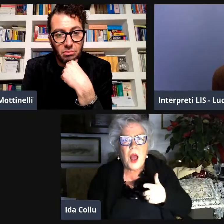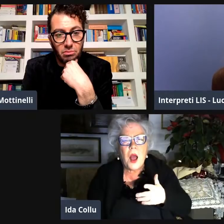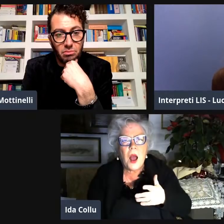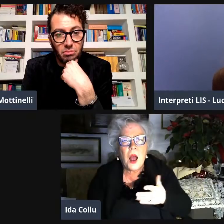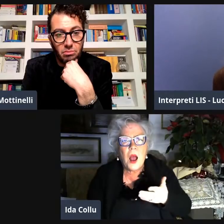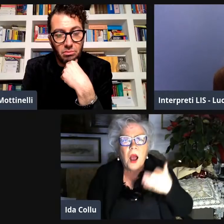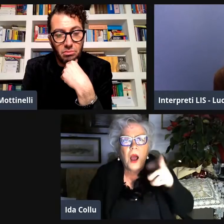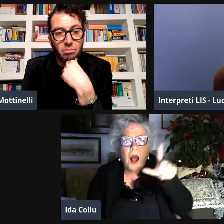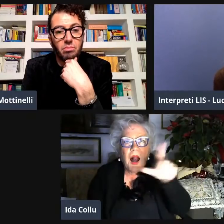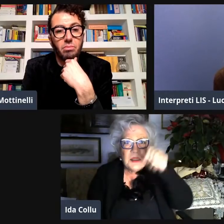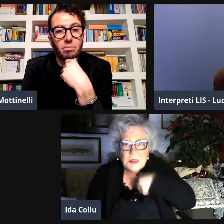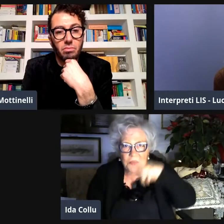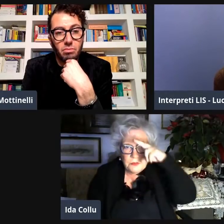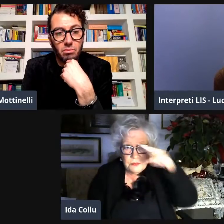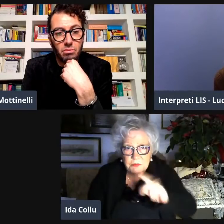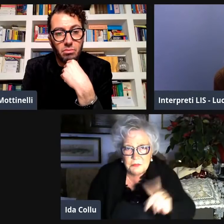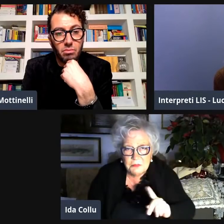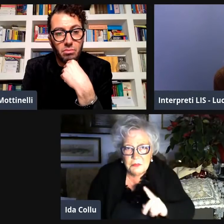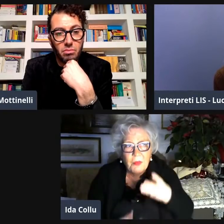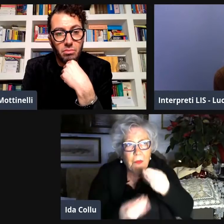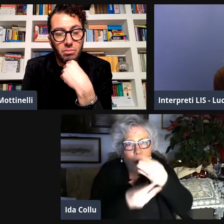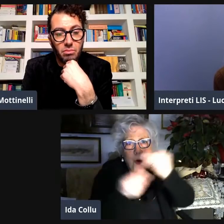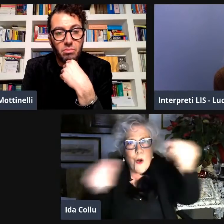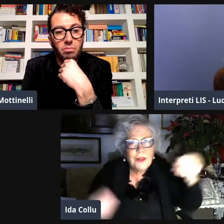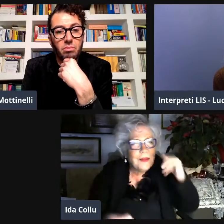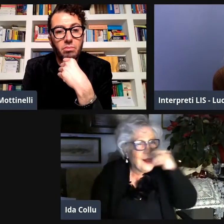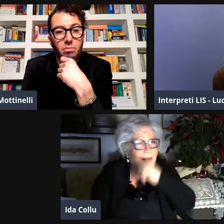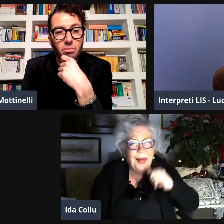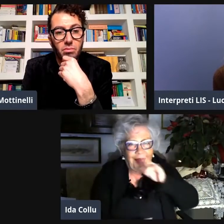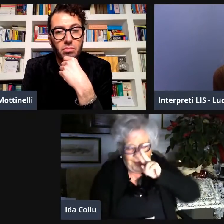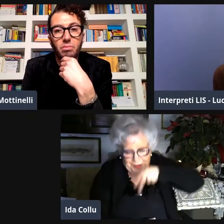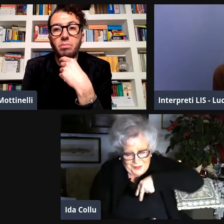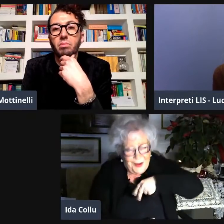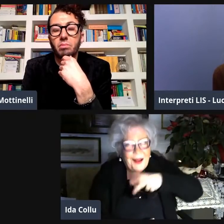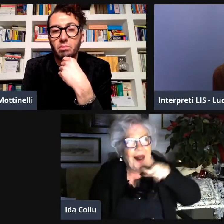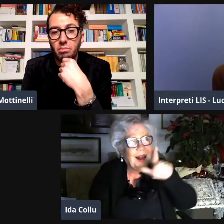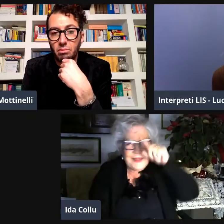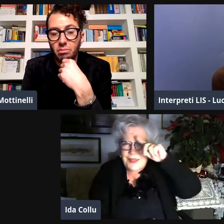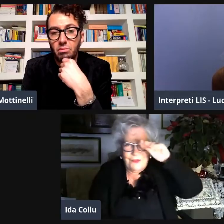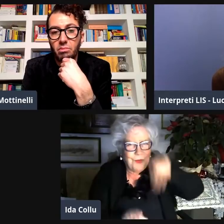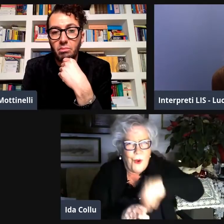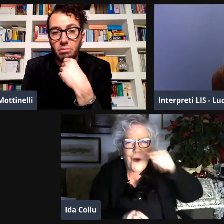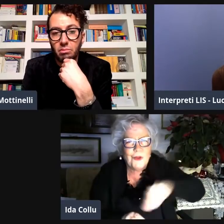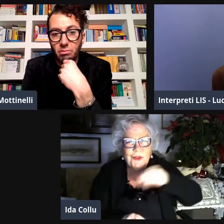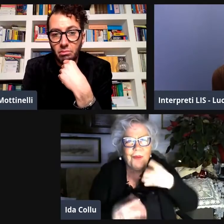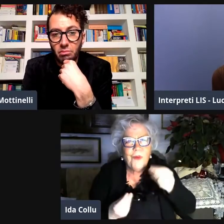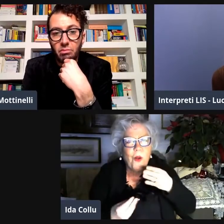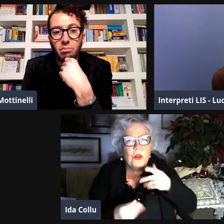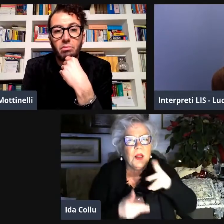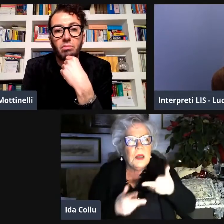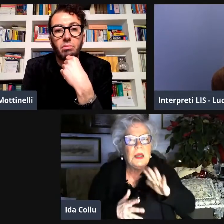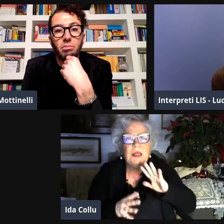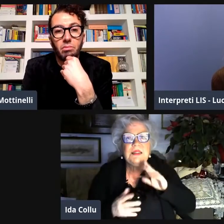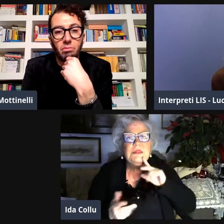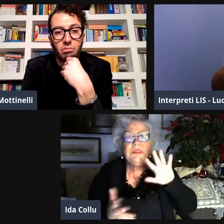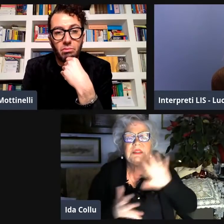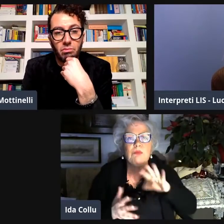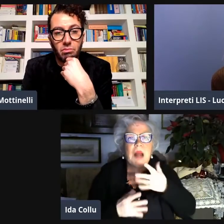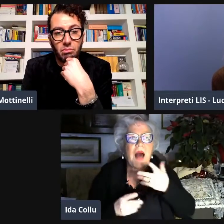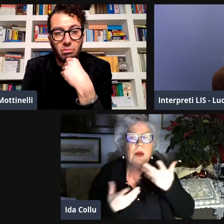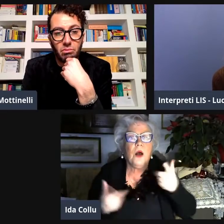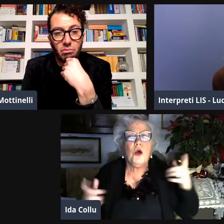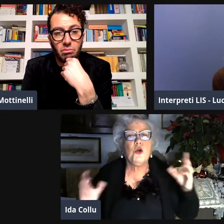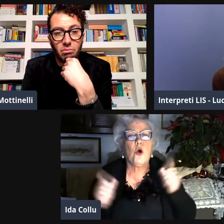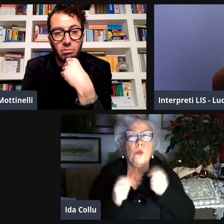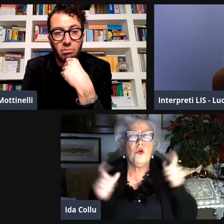ma è impossibile segnare senza labializzare com'è possibile è vero che io sono molto onesta